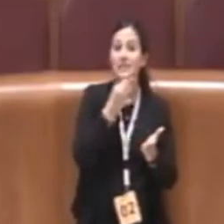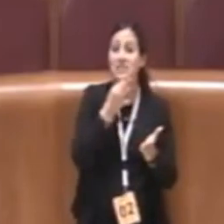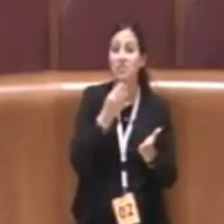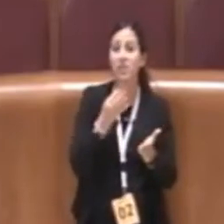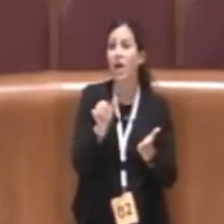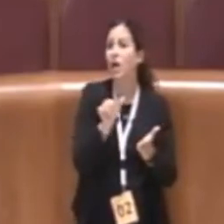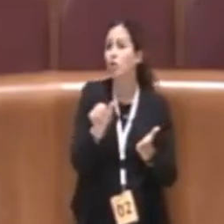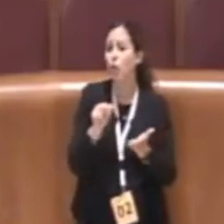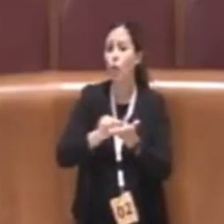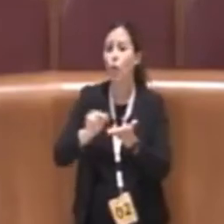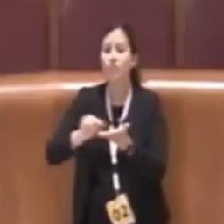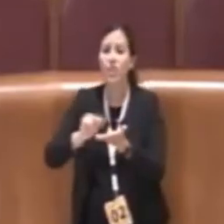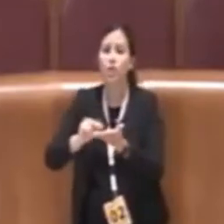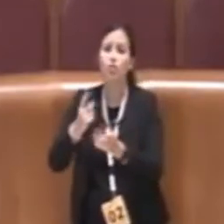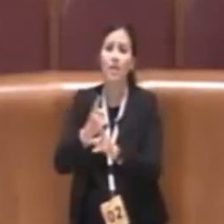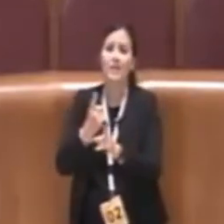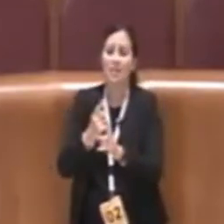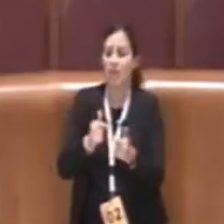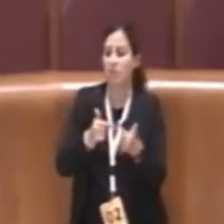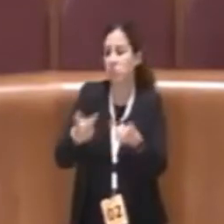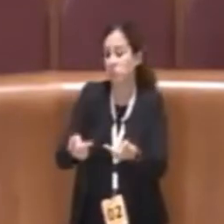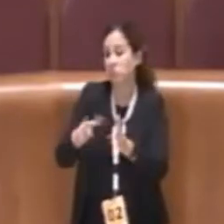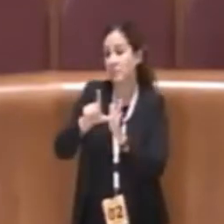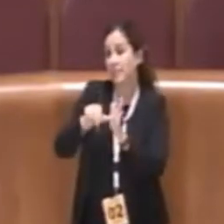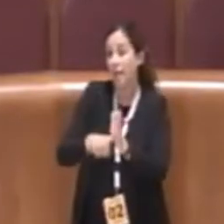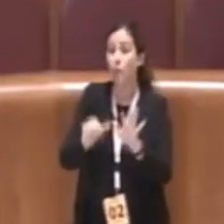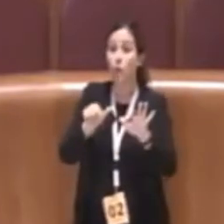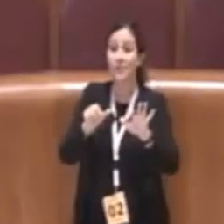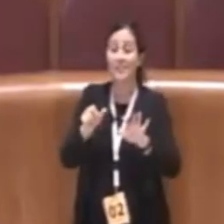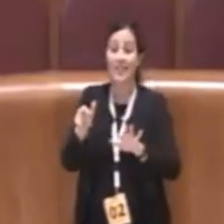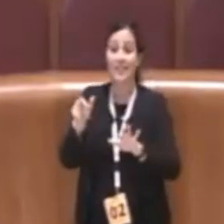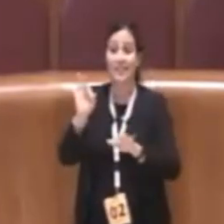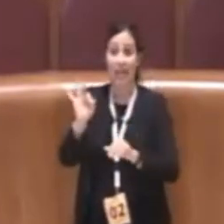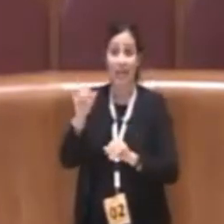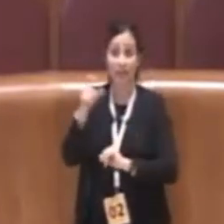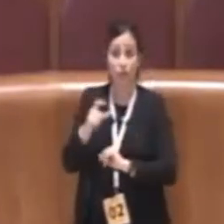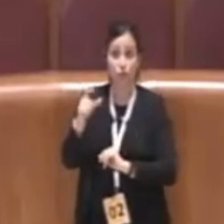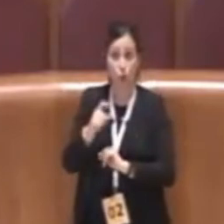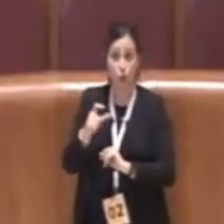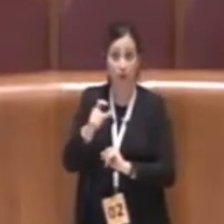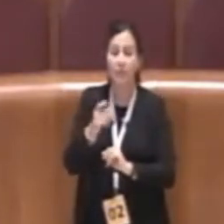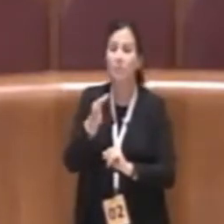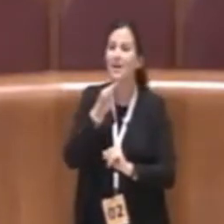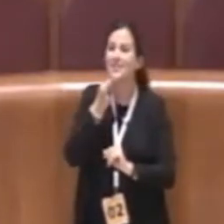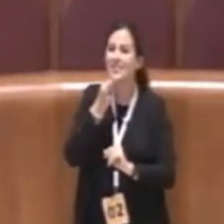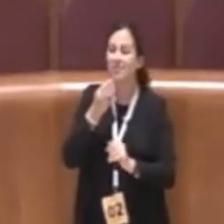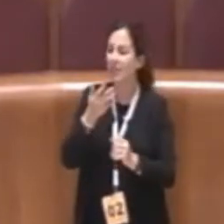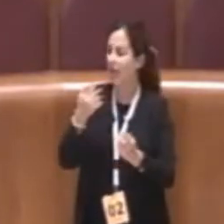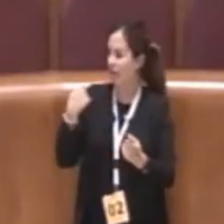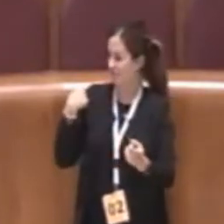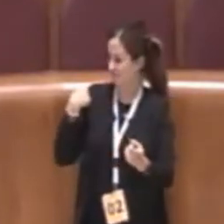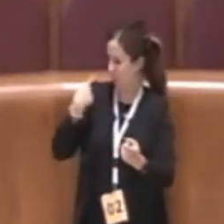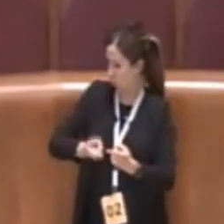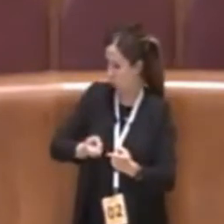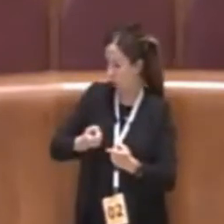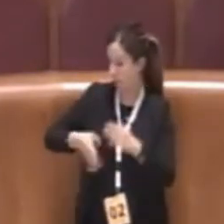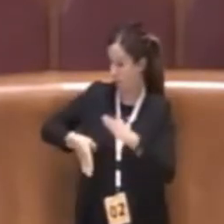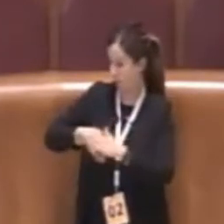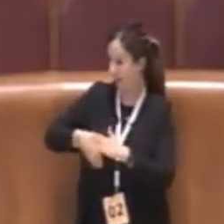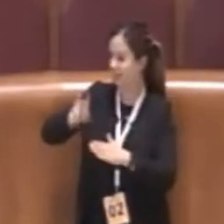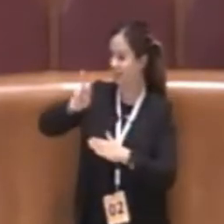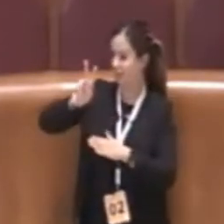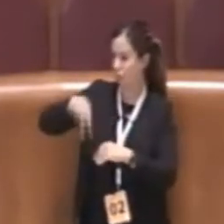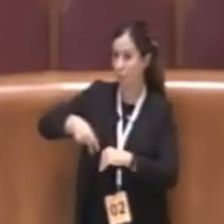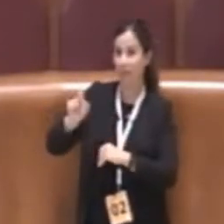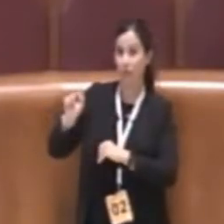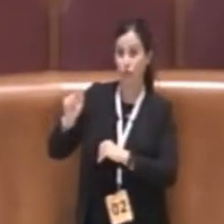giorni di tempo agli uffici per pubblicare un registro che dal 2012 nessuno si era sognato neanche di fare non di pubblicare, neanche